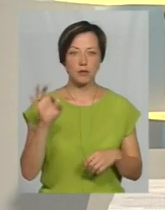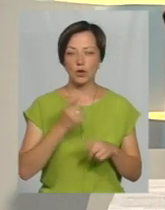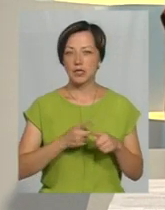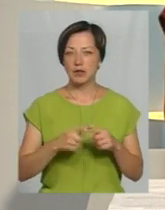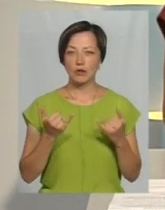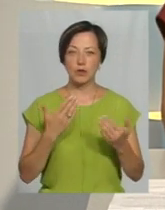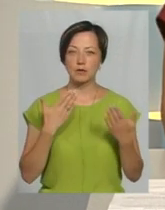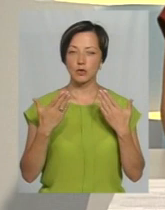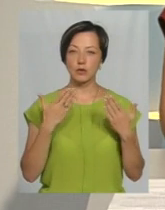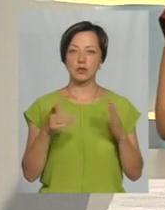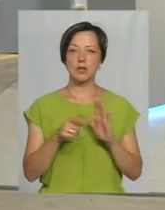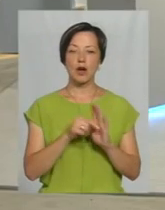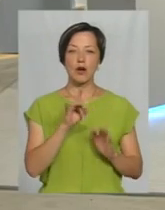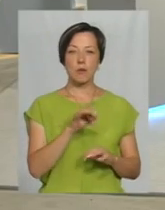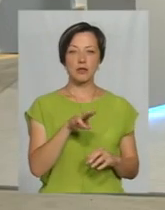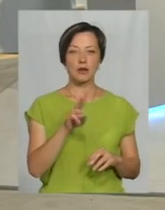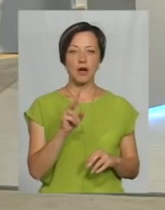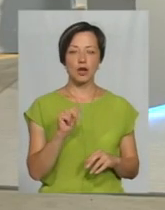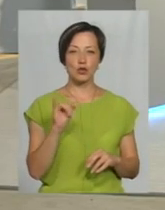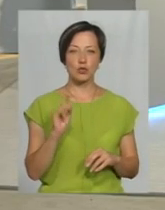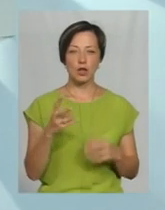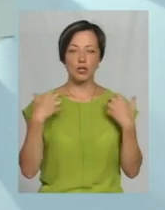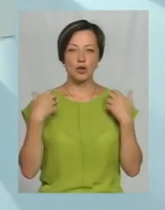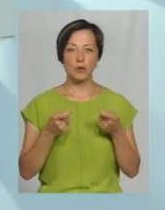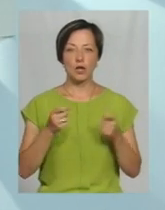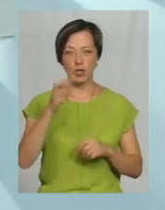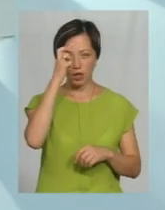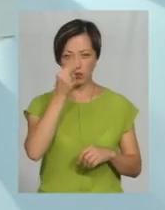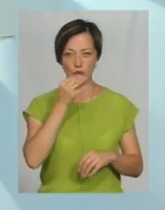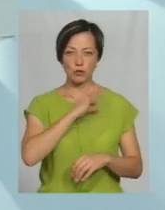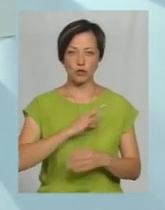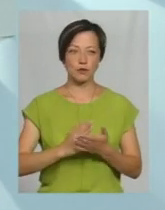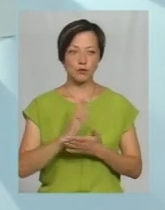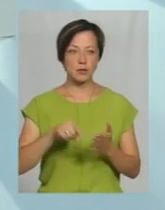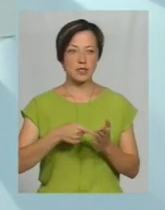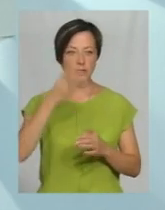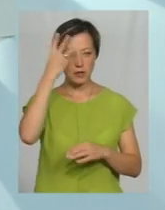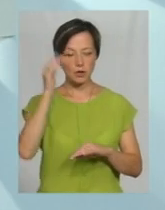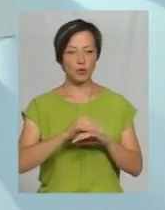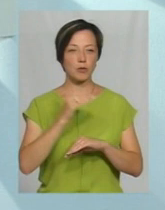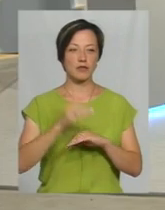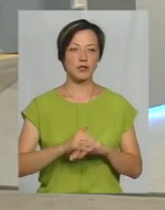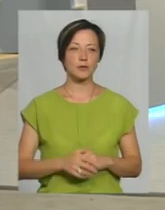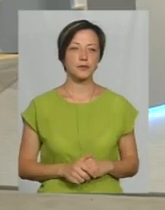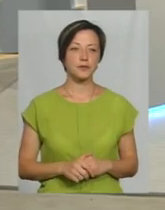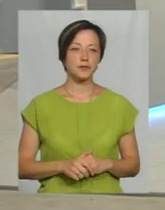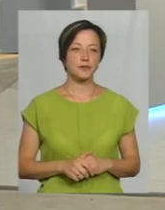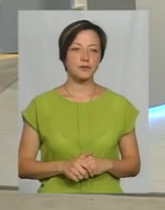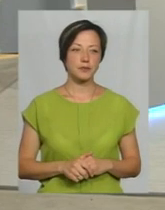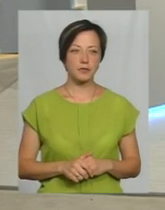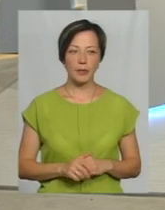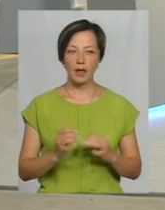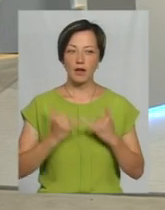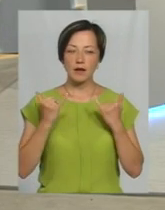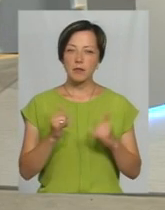сьогодні спілкуємося з Романом Ткачком, начальником управління Держпродспоживслужби у місті Хмельницькому. Добрий вечір. Добрий вечір. Пане